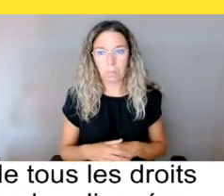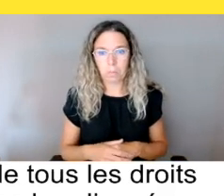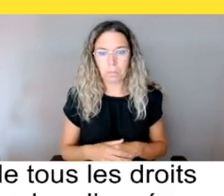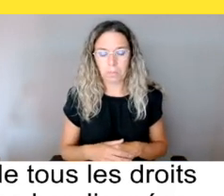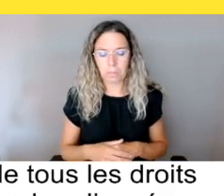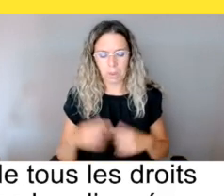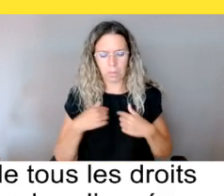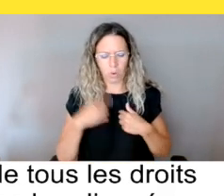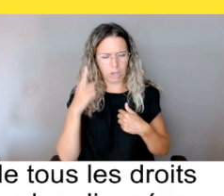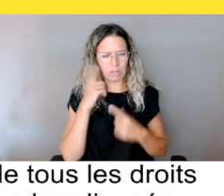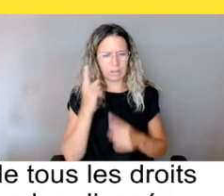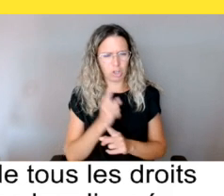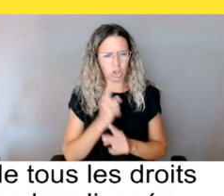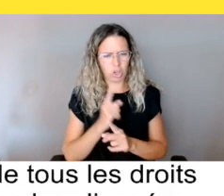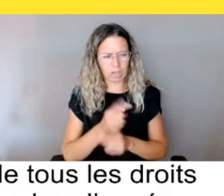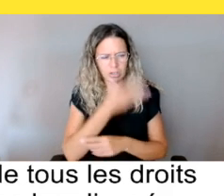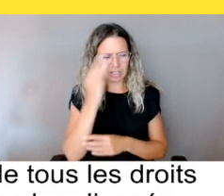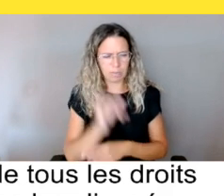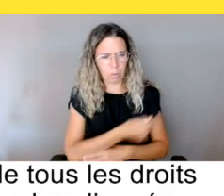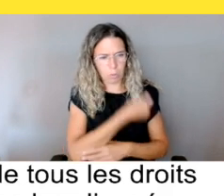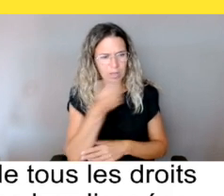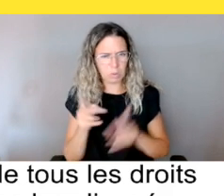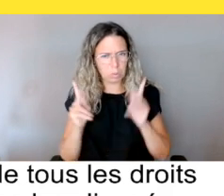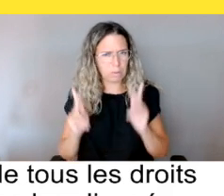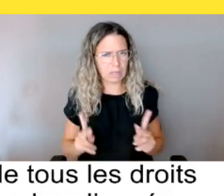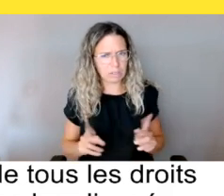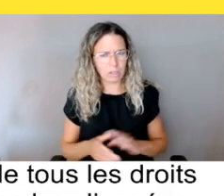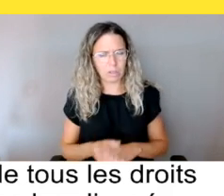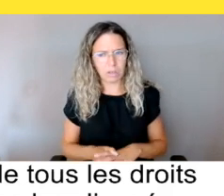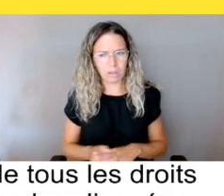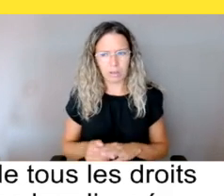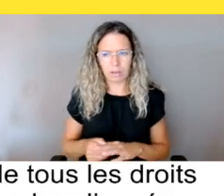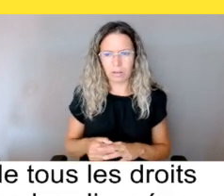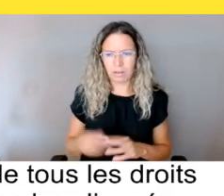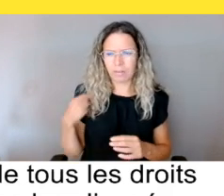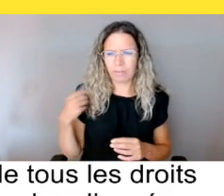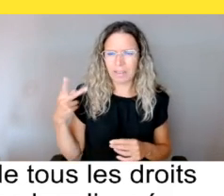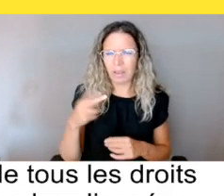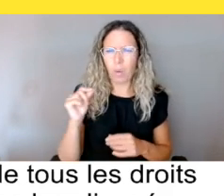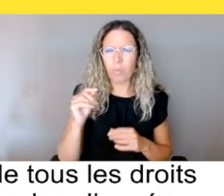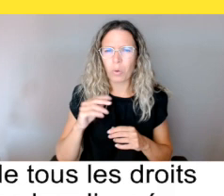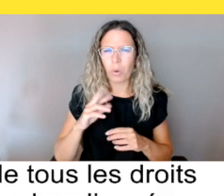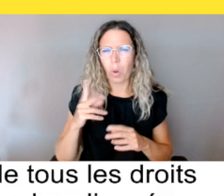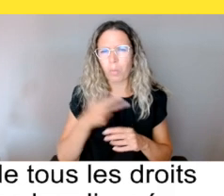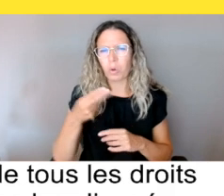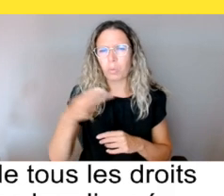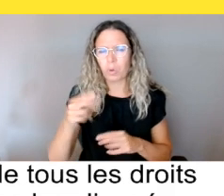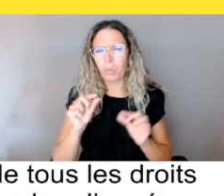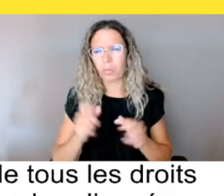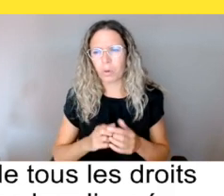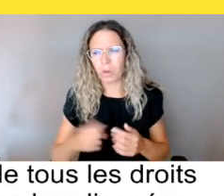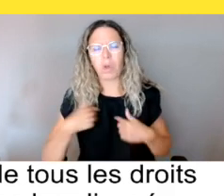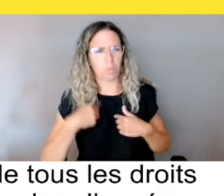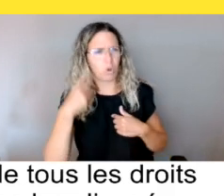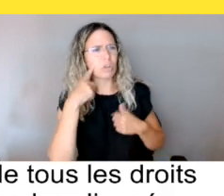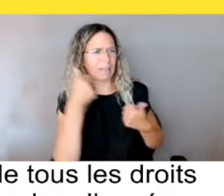Moi, j'entends correctement. Je ne sais pas pour les autres participants. Ça coupe un peu. C'est un peu saccadé. Moi aussi, j